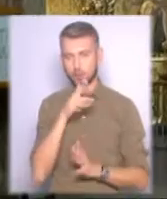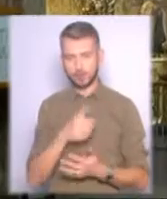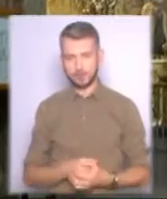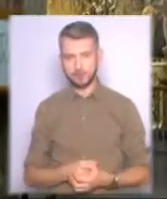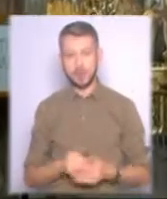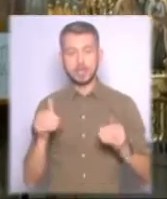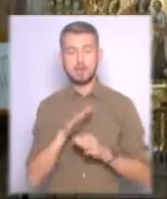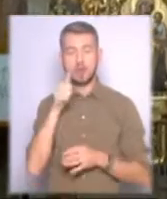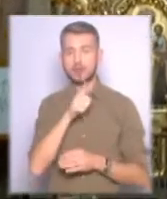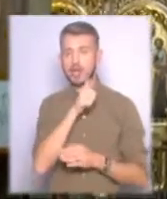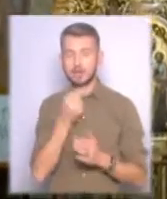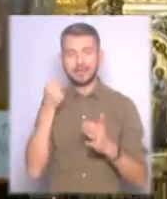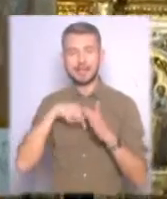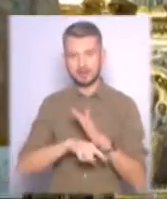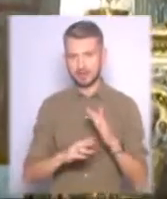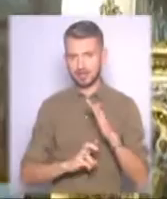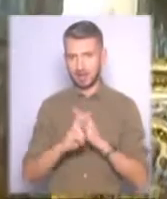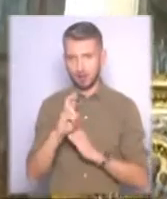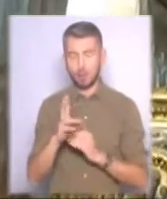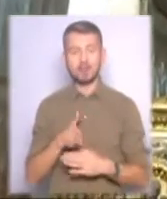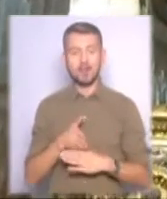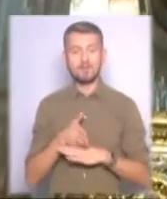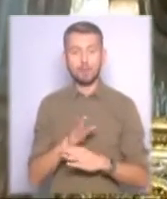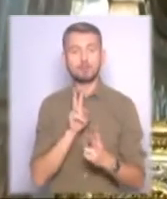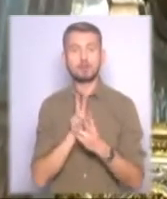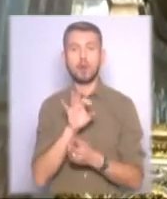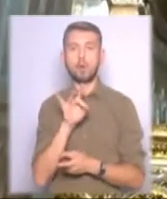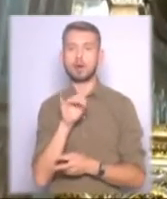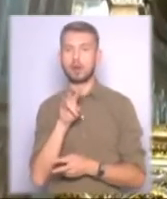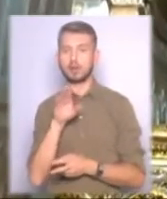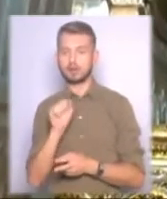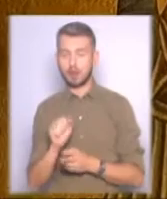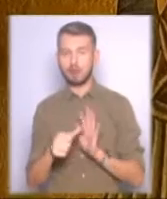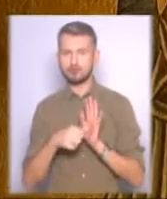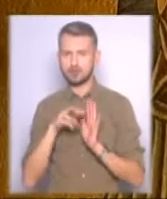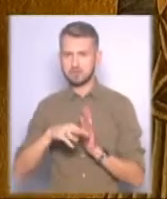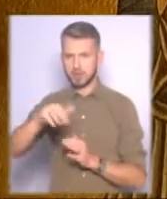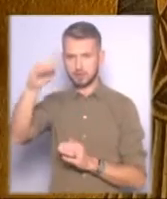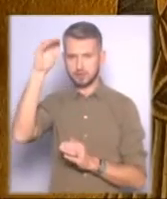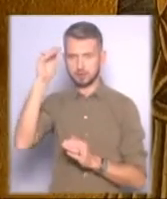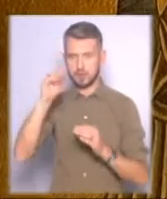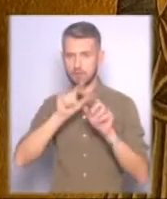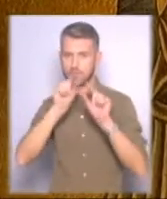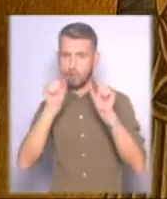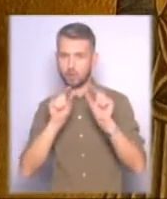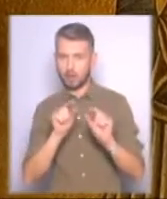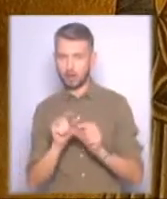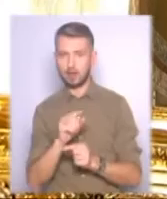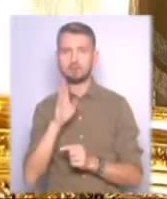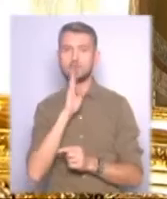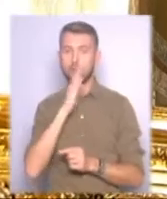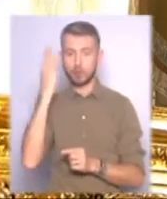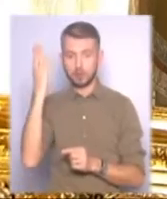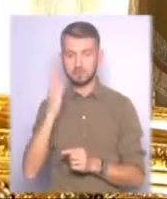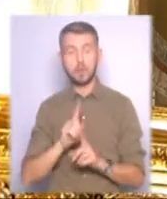Найменше секретів і всередині храму. На вході вірян зустрічає оран та шестиметрова мозаїка Богородиці. Унікальне зображення і тим, що звідусіль